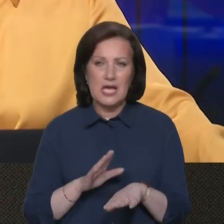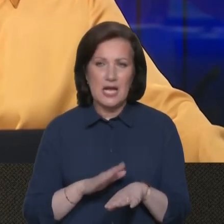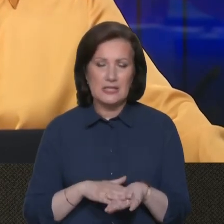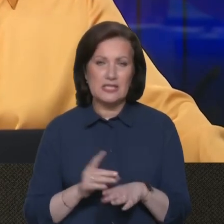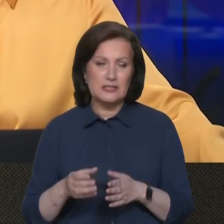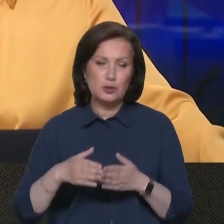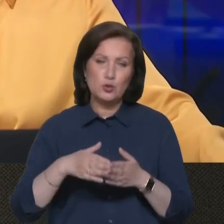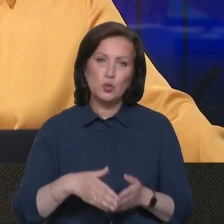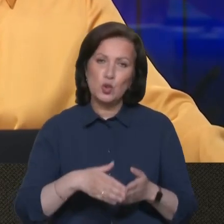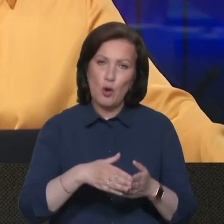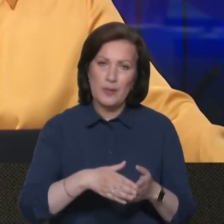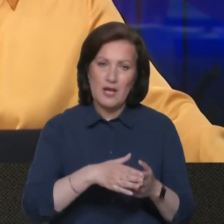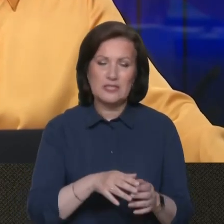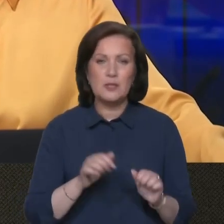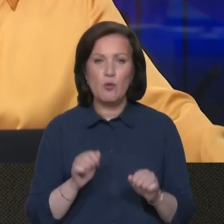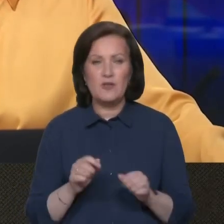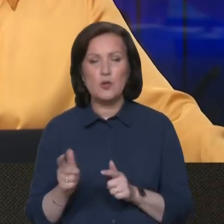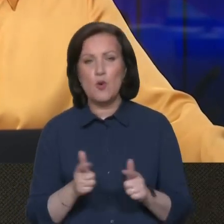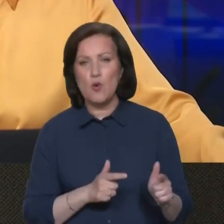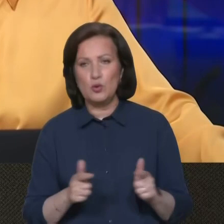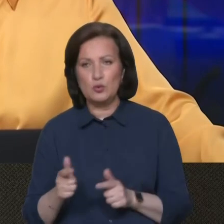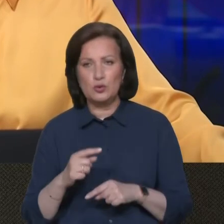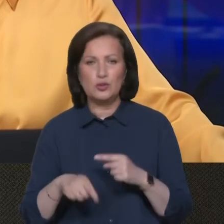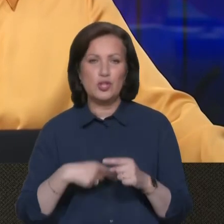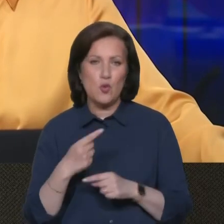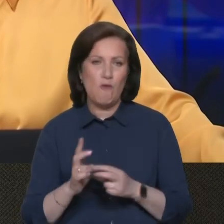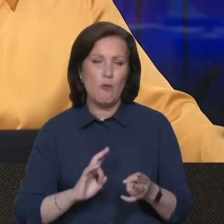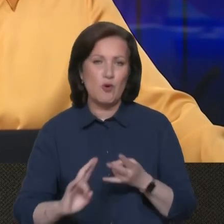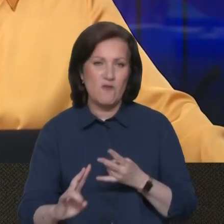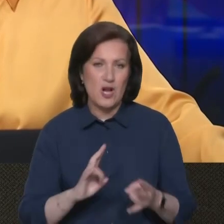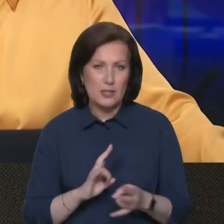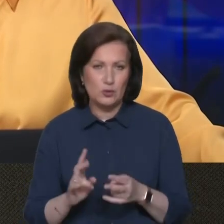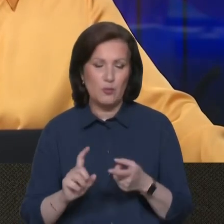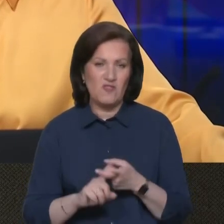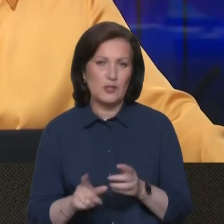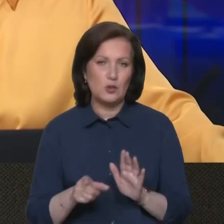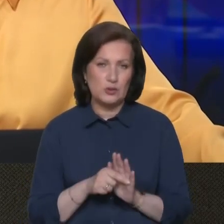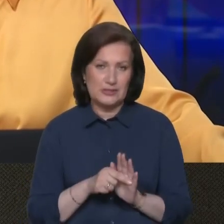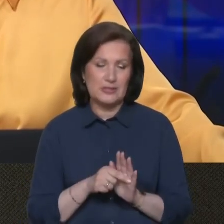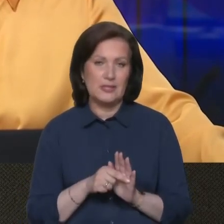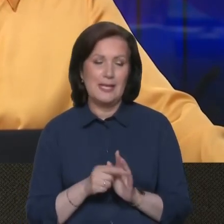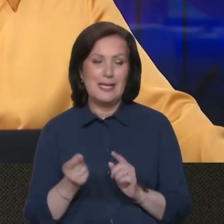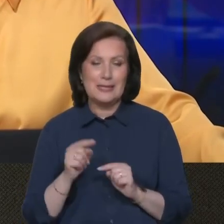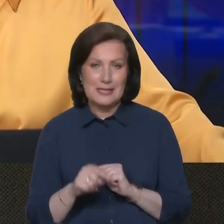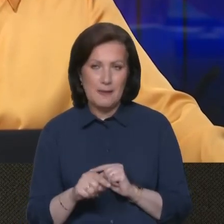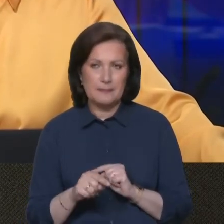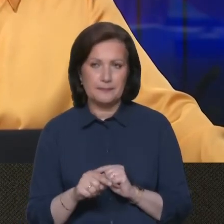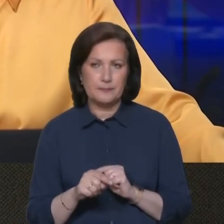судноплавством і цілком, ймовірно, готують чергову провокацію, пов'язану з тими